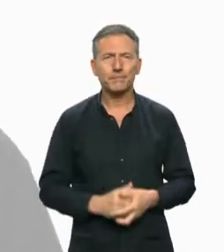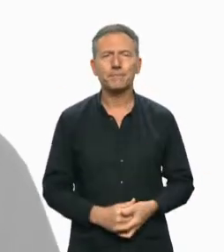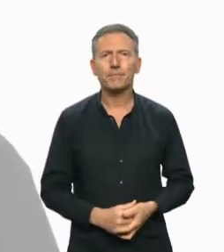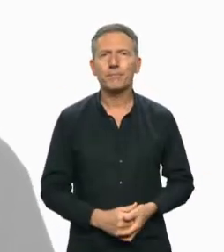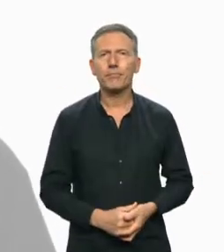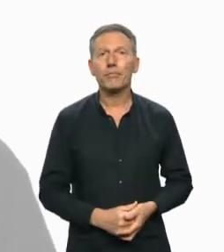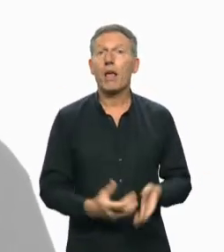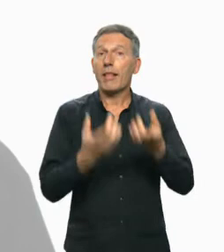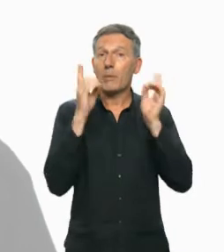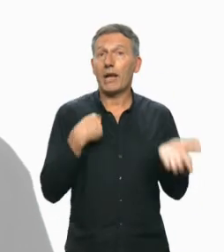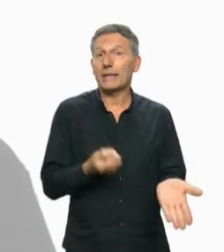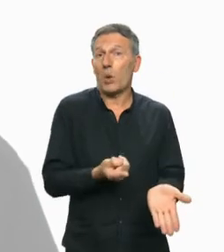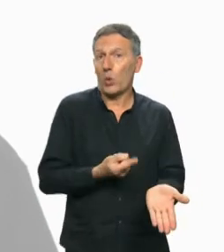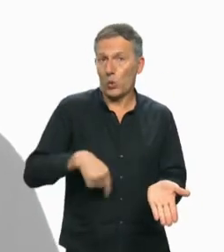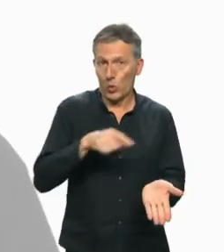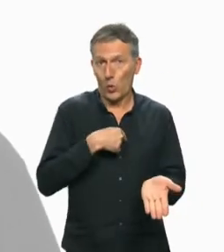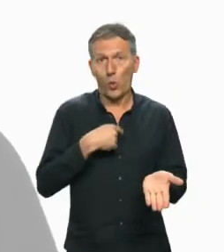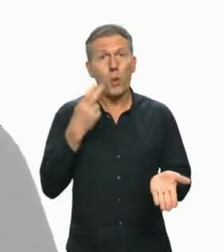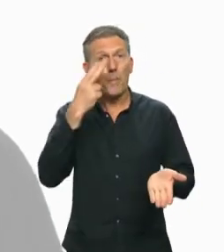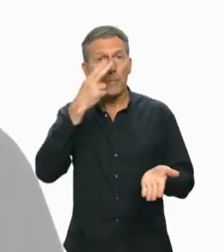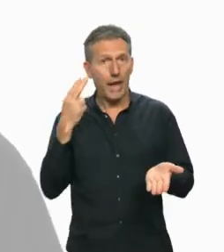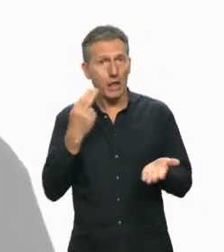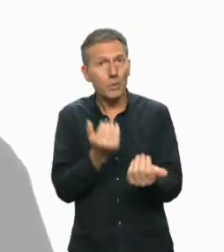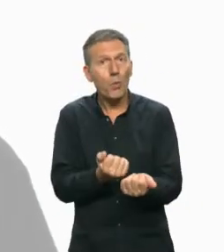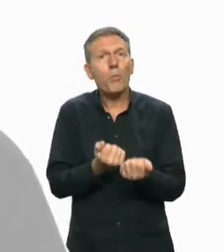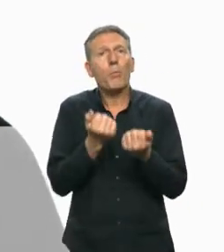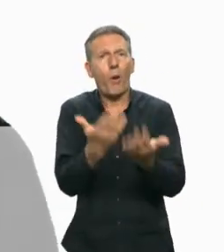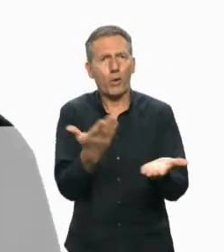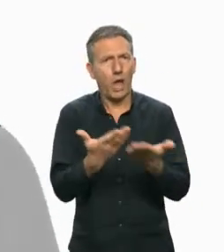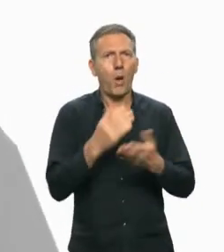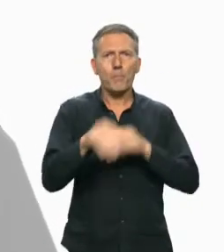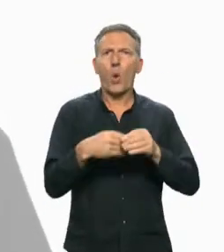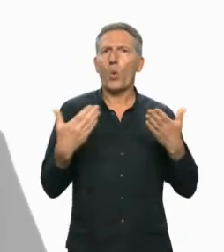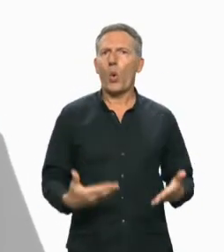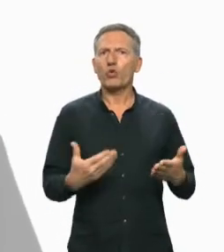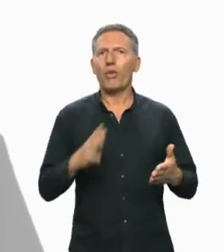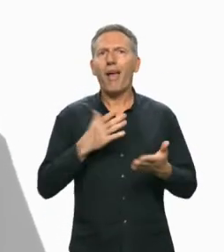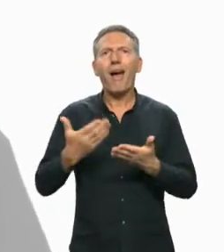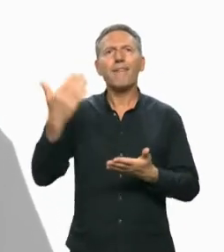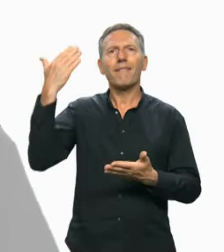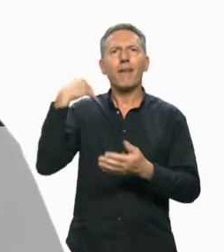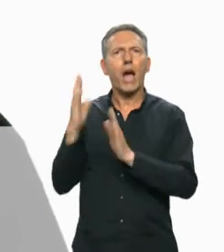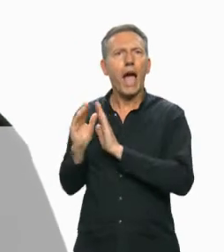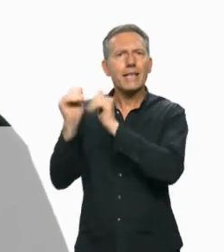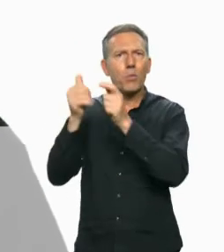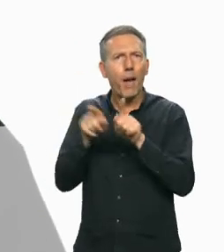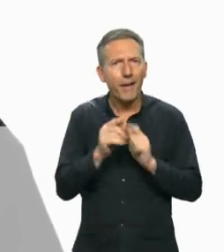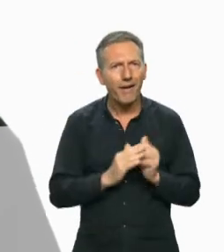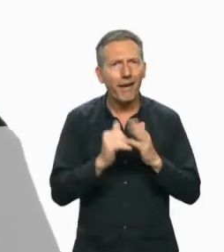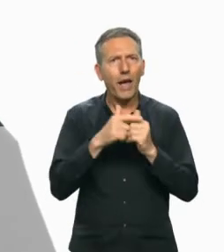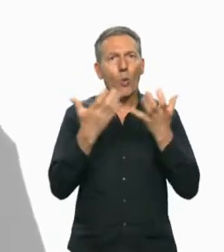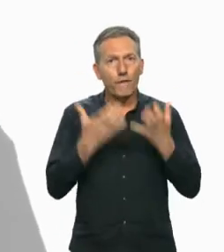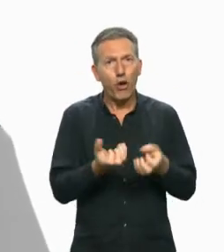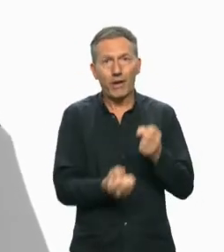la démocratie. Celle que nous, pirates, vous proposons. Le monde d'aujourd'hui a été forgé par les espoirs d'hier.